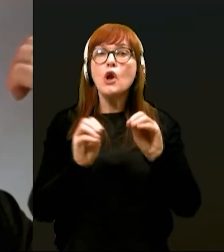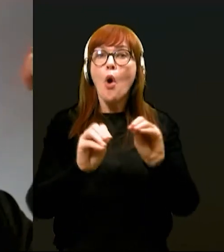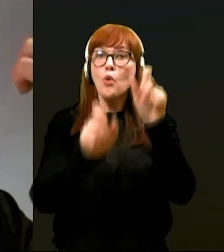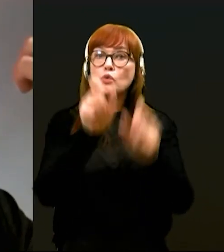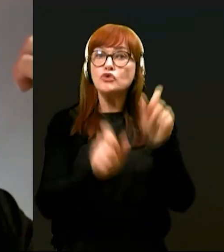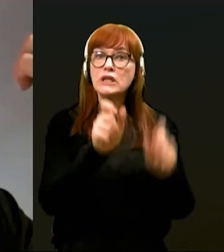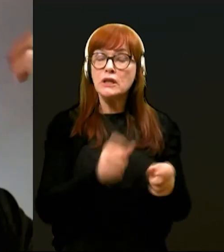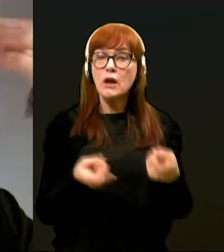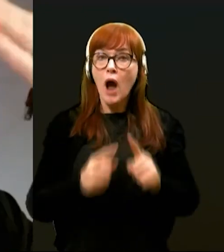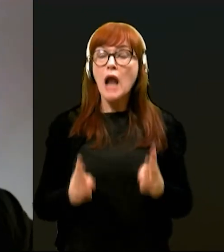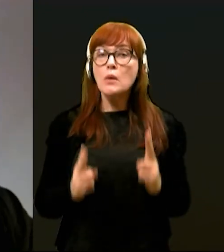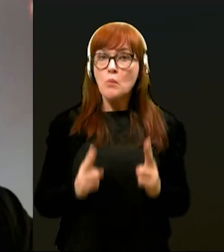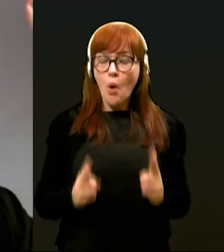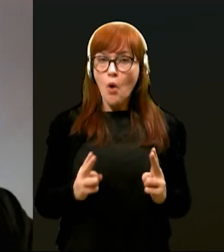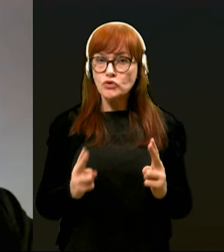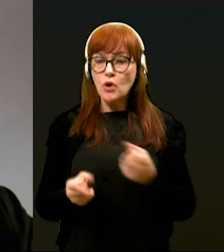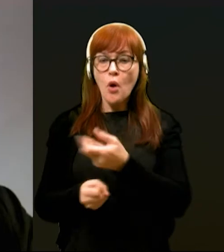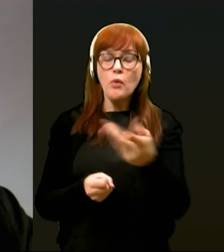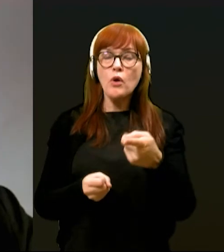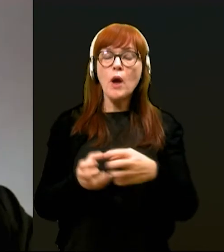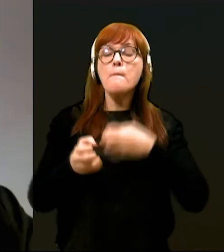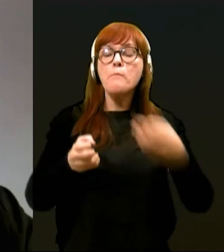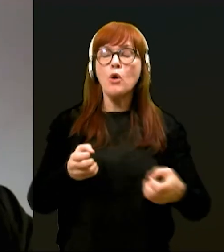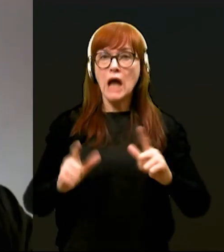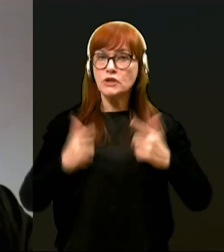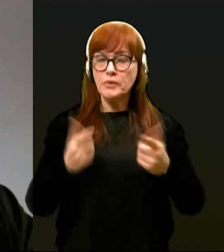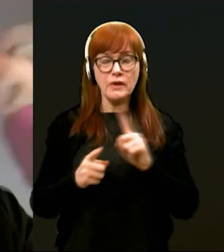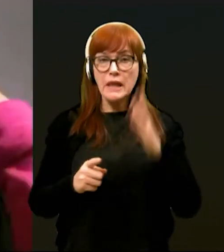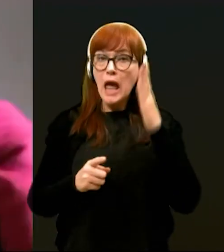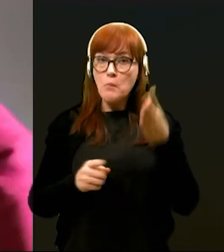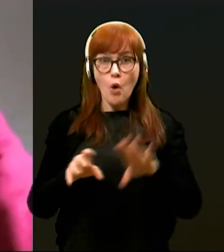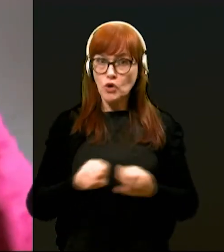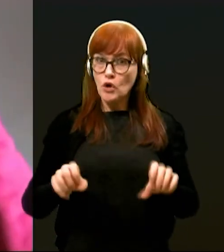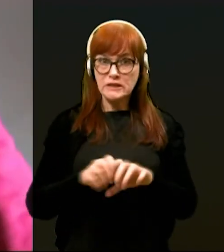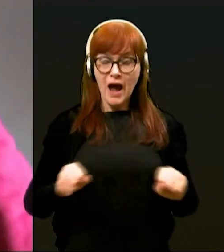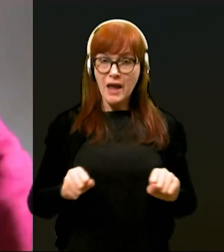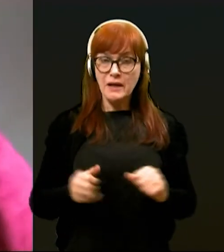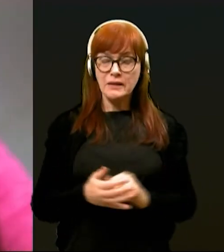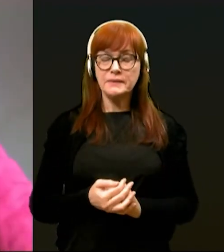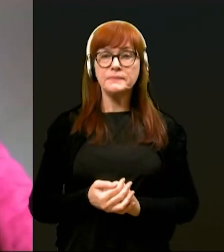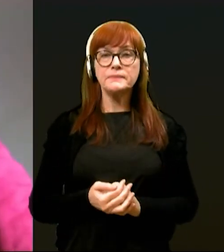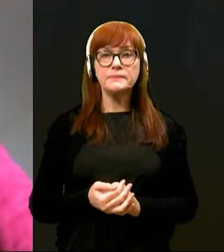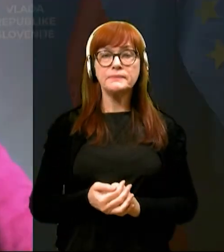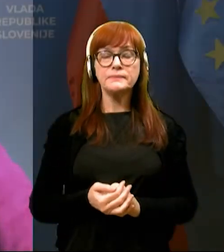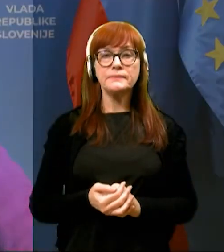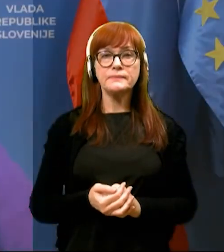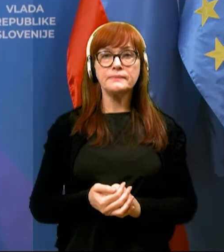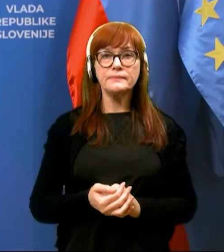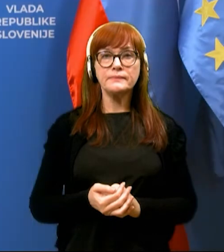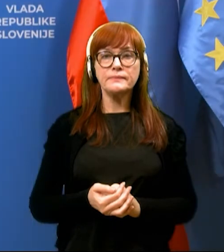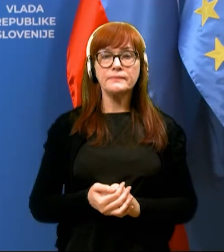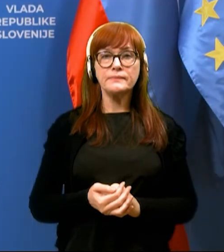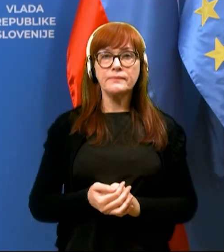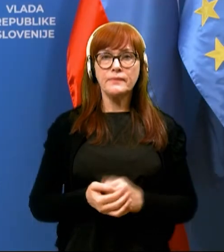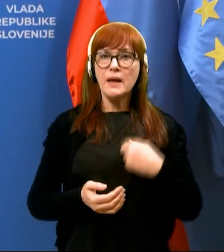je možno, da pač ponekod tega podaljšanega bivanja ne bodo izvajali? Hvala. Ja,